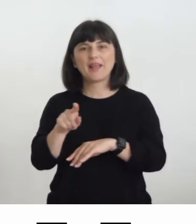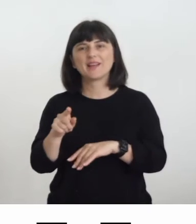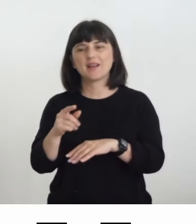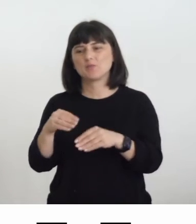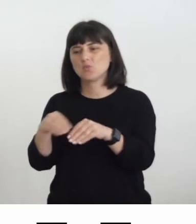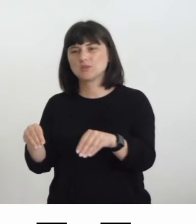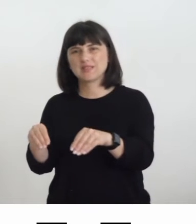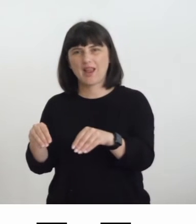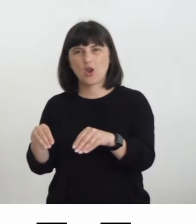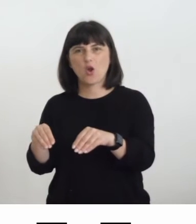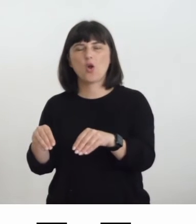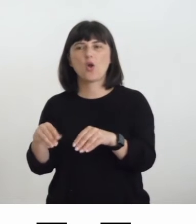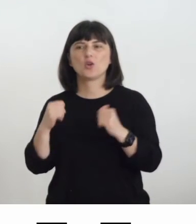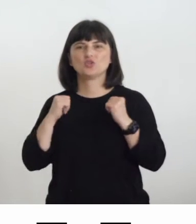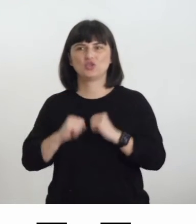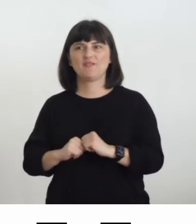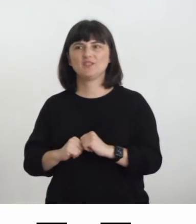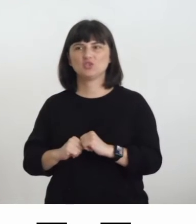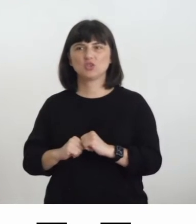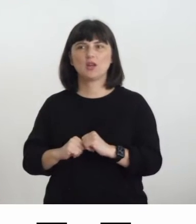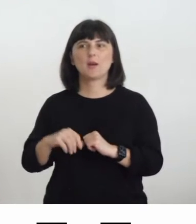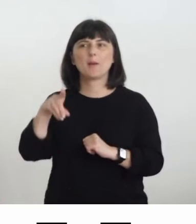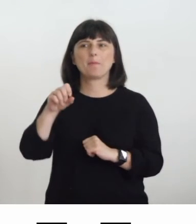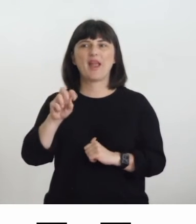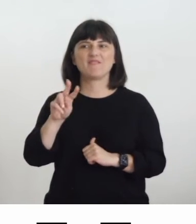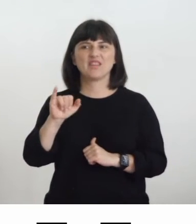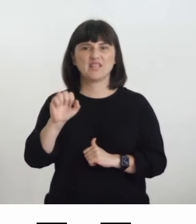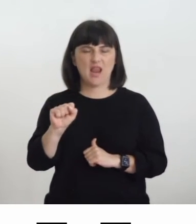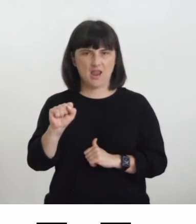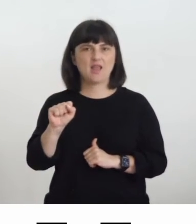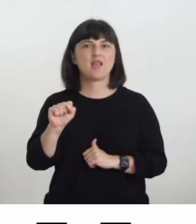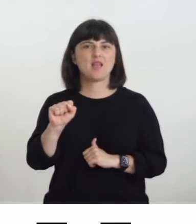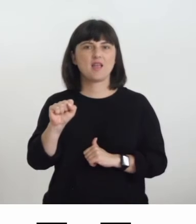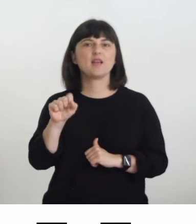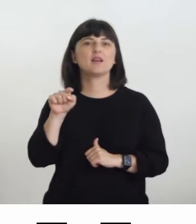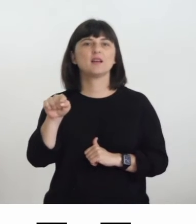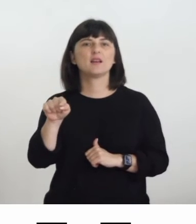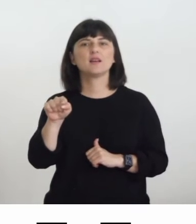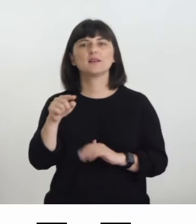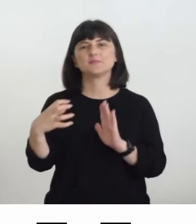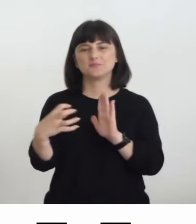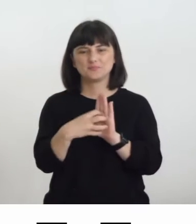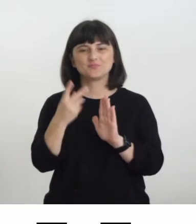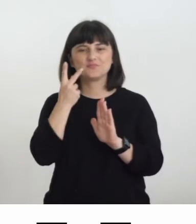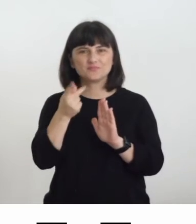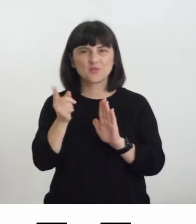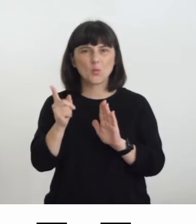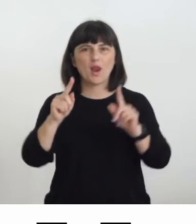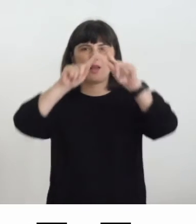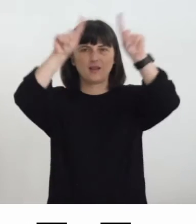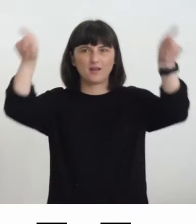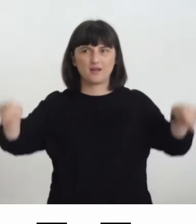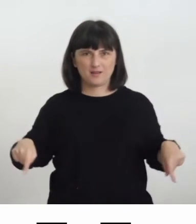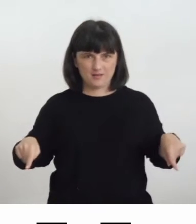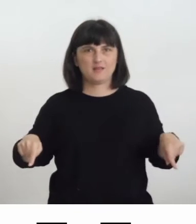di Pavia le immagini che avete rappresentate sono uno la fotografia di un portale al